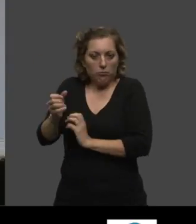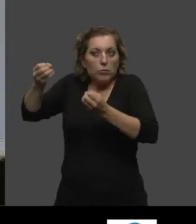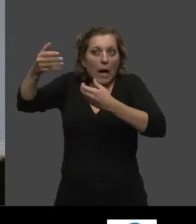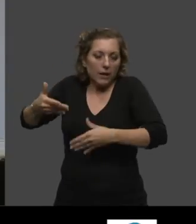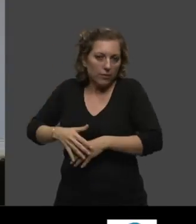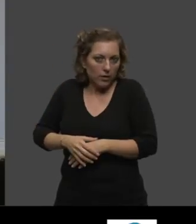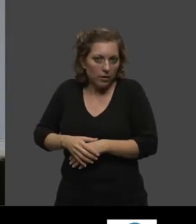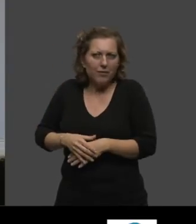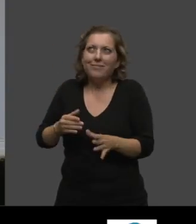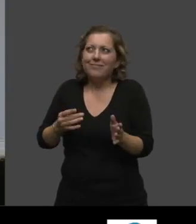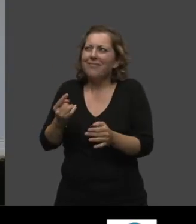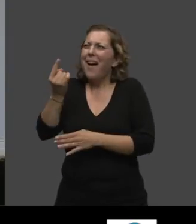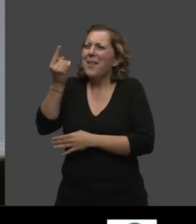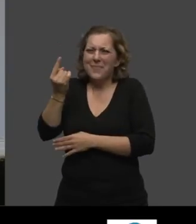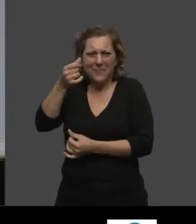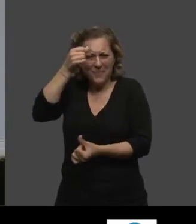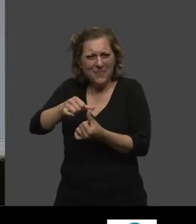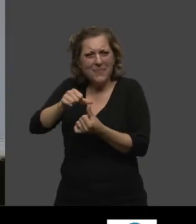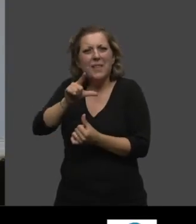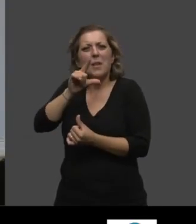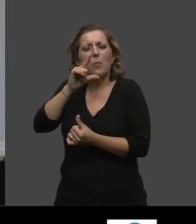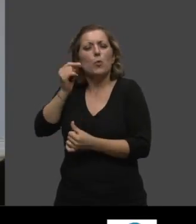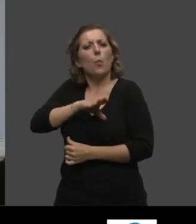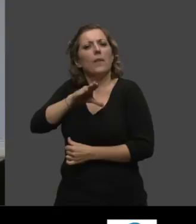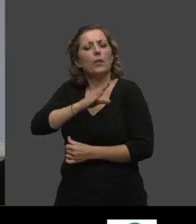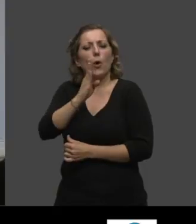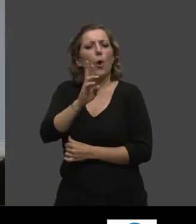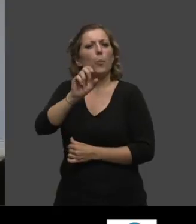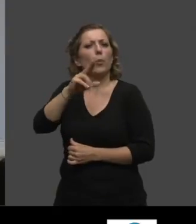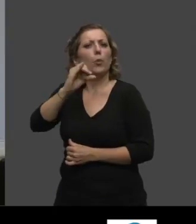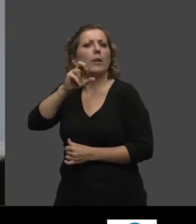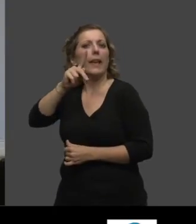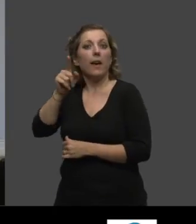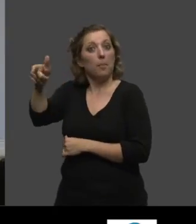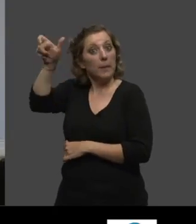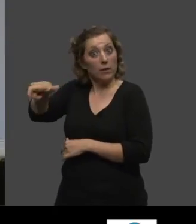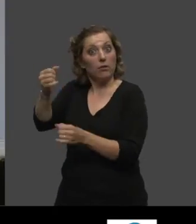Il y en avait un,'était le professeur Brucaire, un cardiologue parisien,